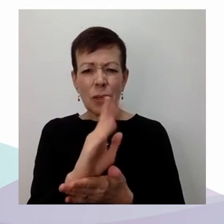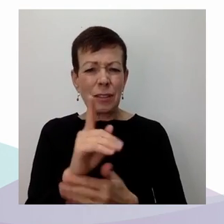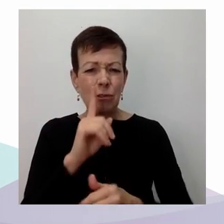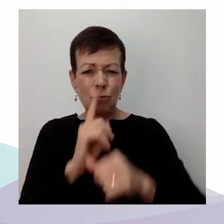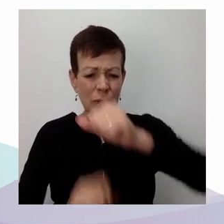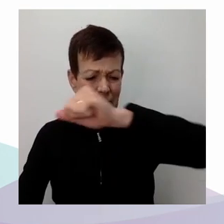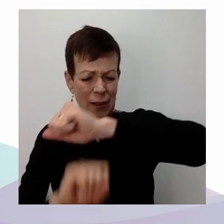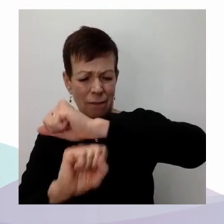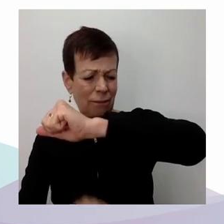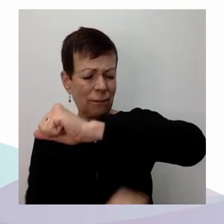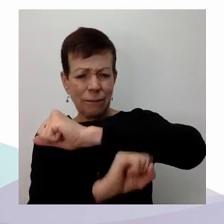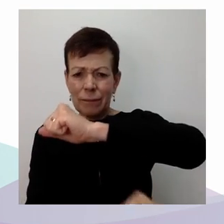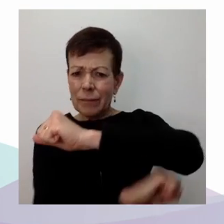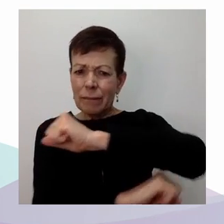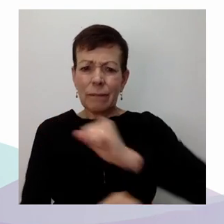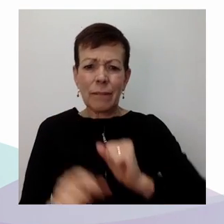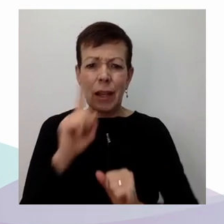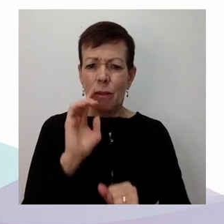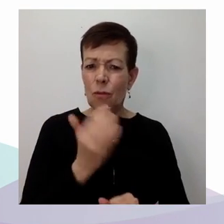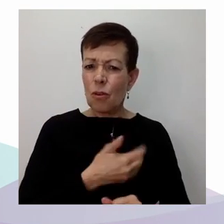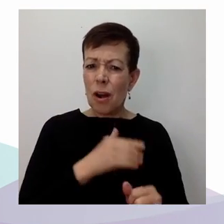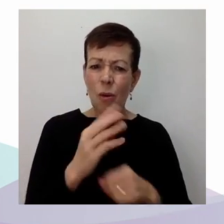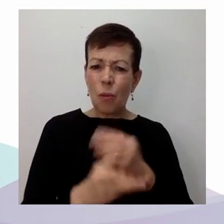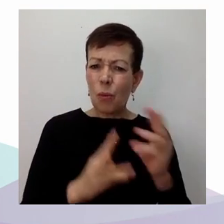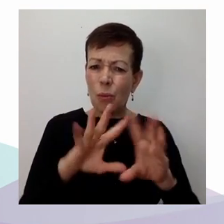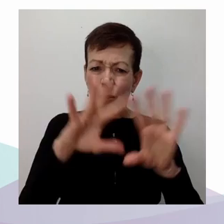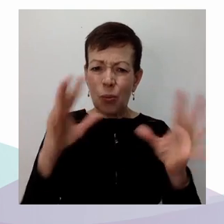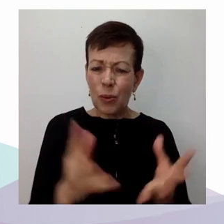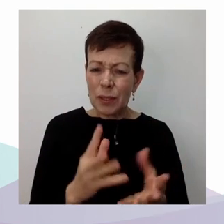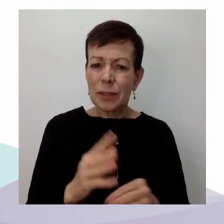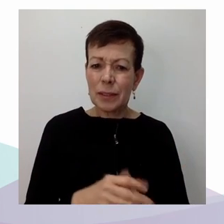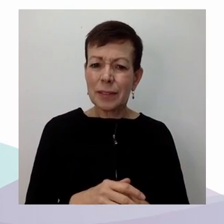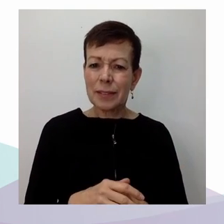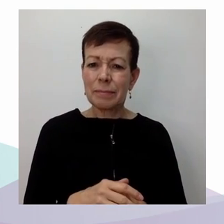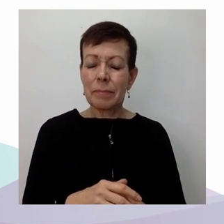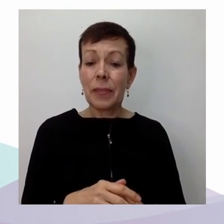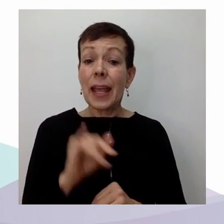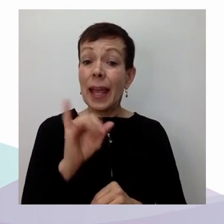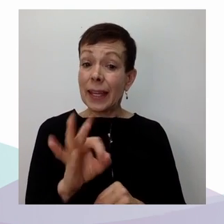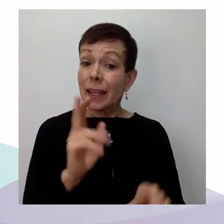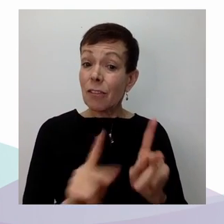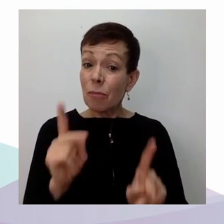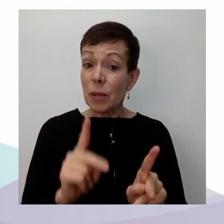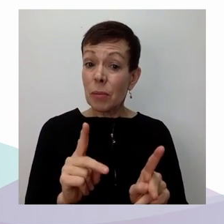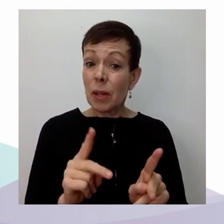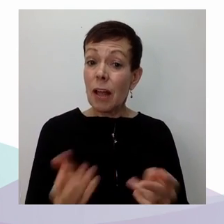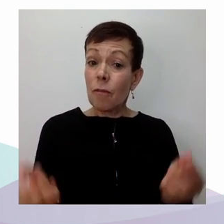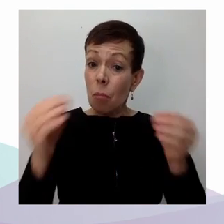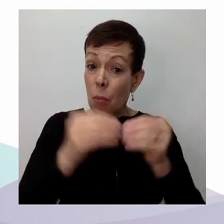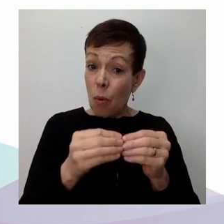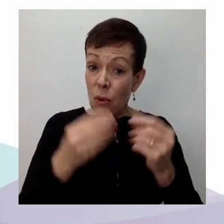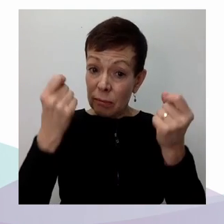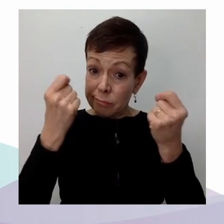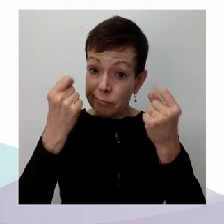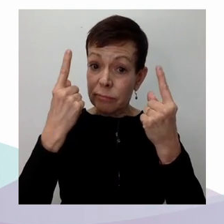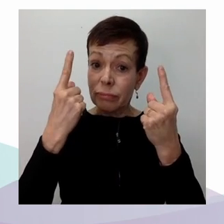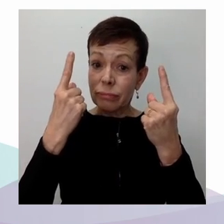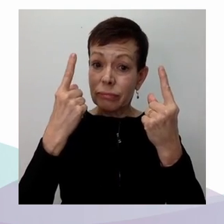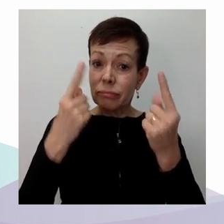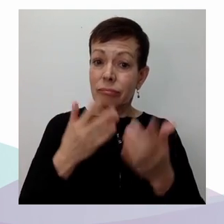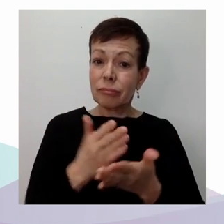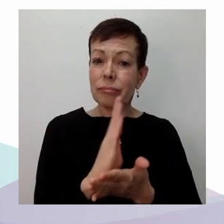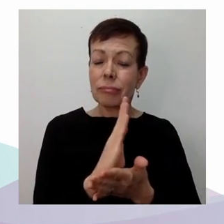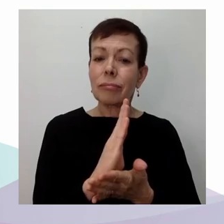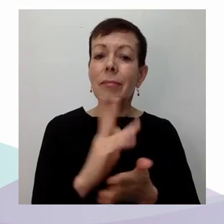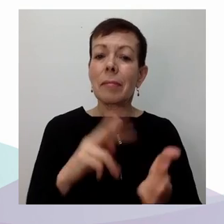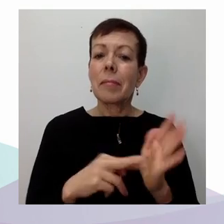à travers cette conscience des droits qu'on est capable de résister à l'hégémonie